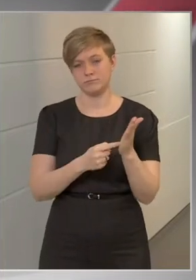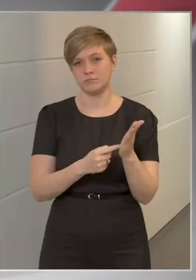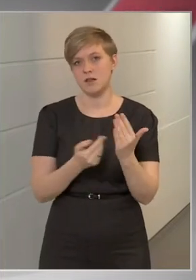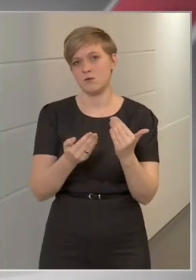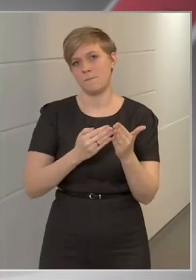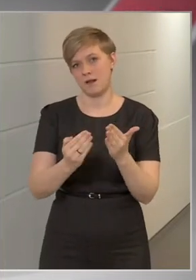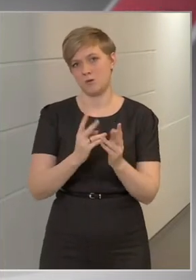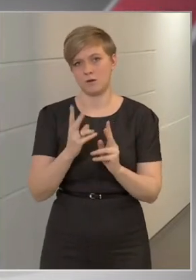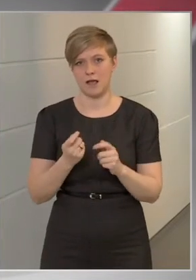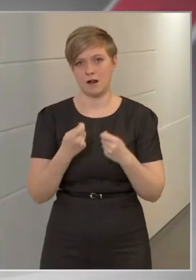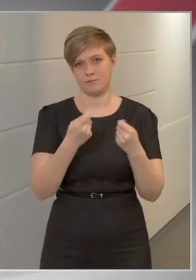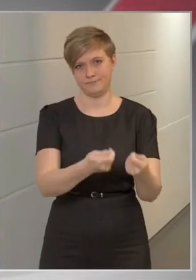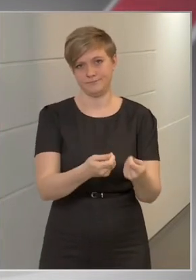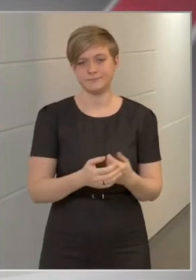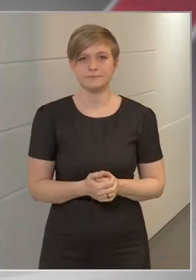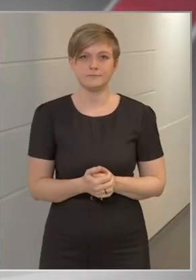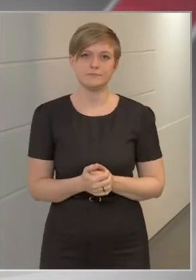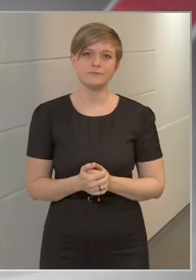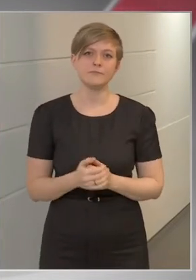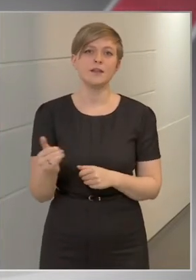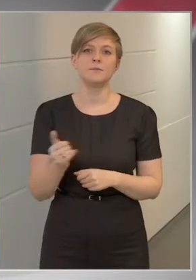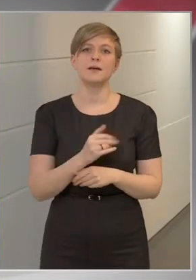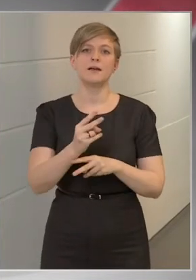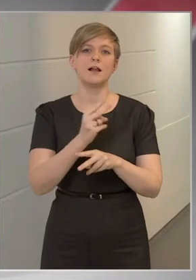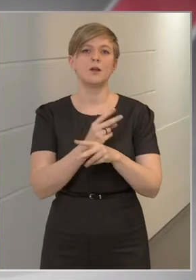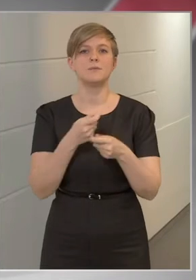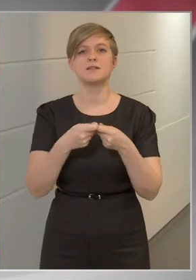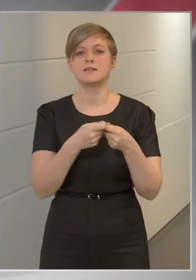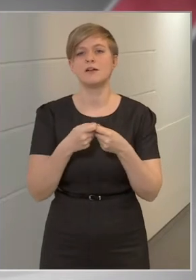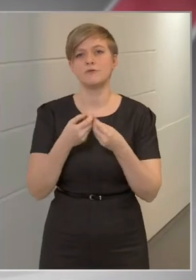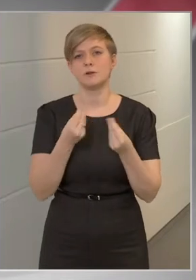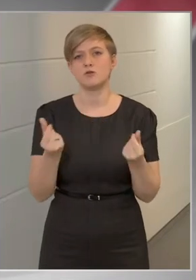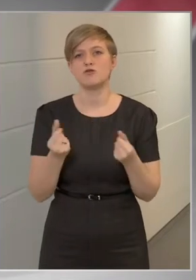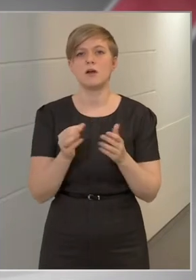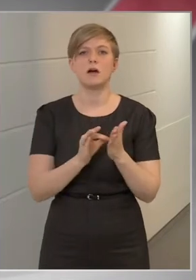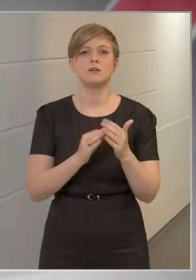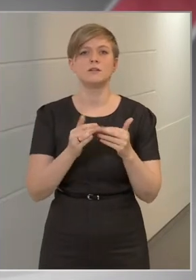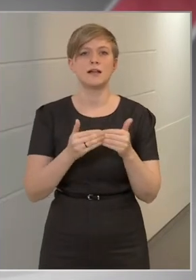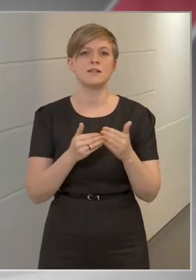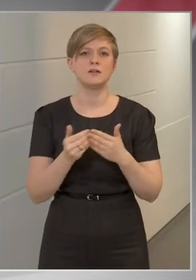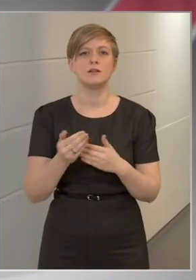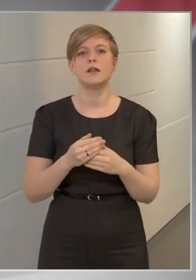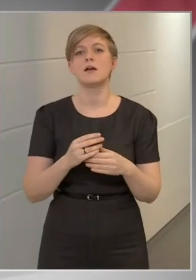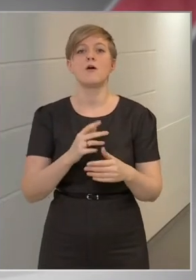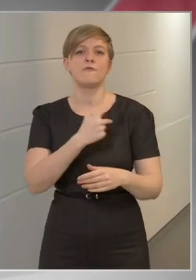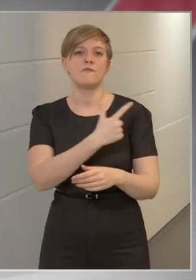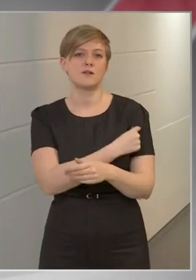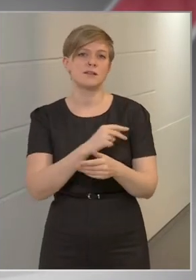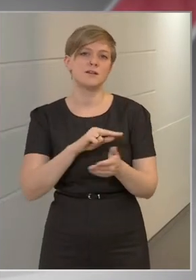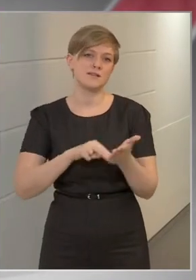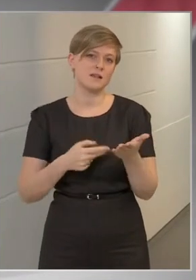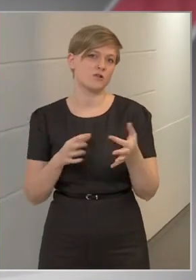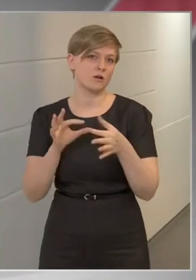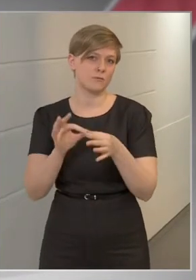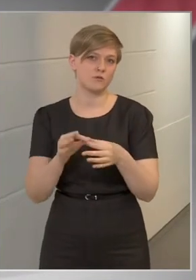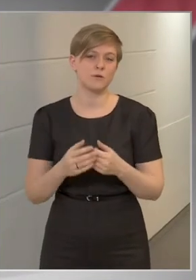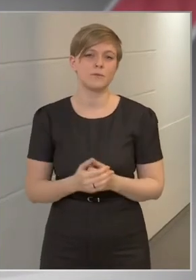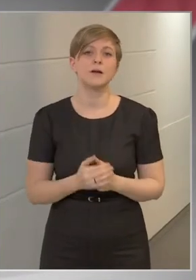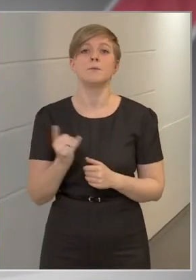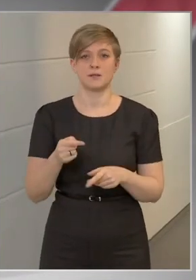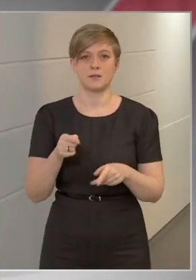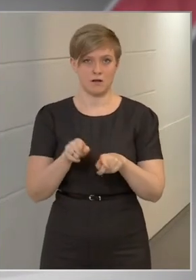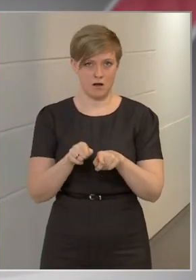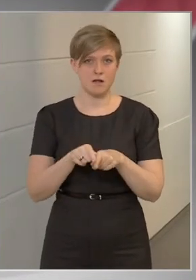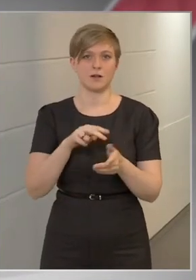elegettenni. Melyik állami szerv minősül adatkezelőnek a vakcina szerződések esetében? Mindig az,